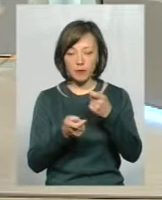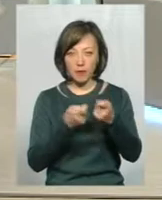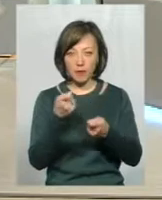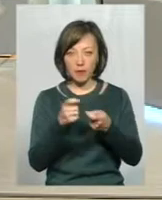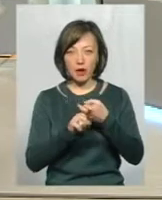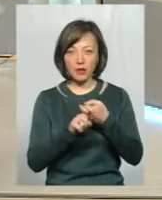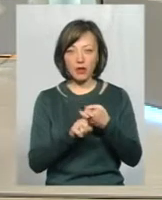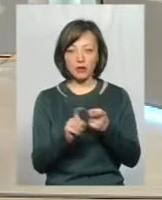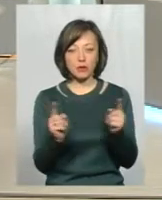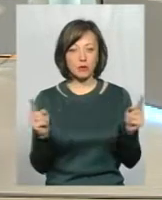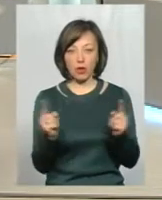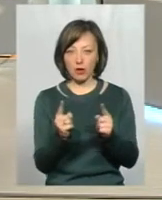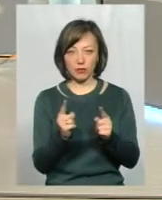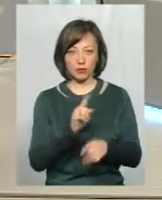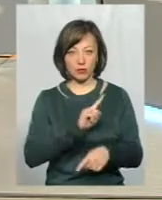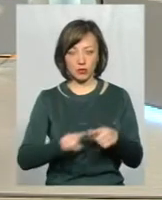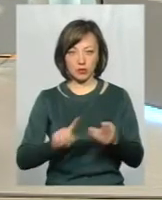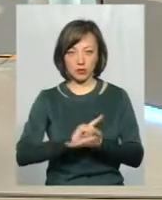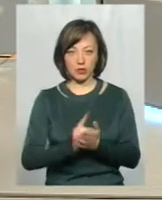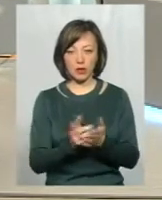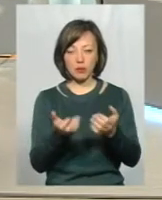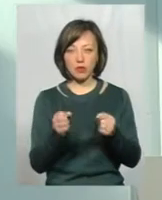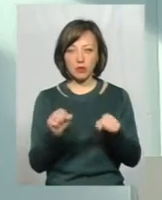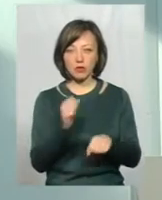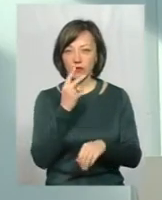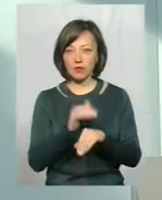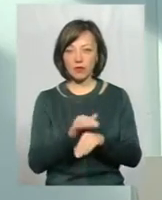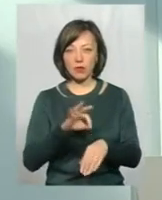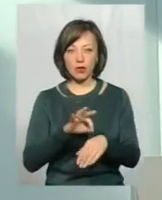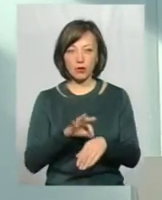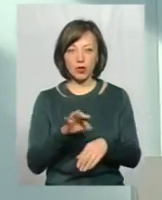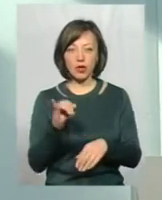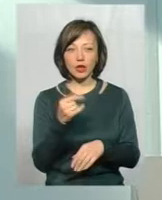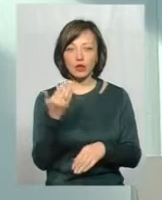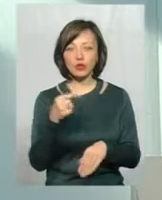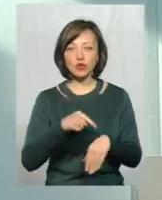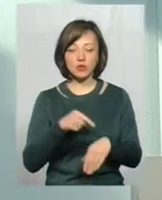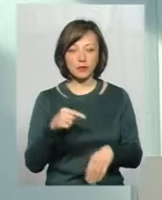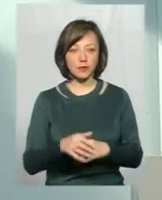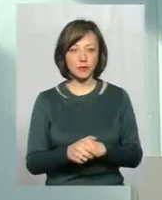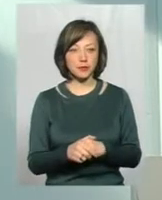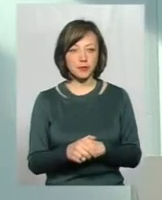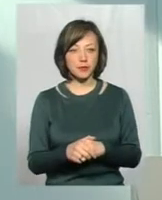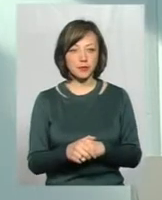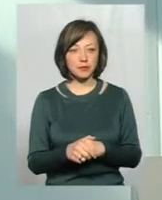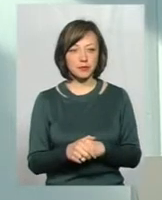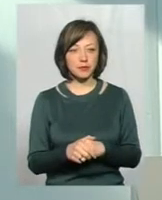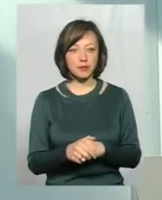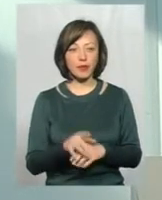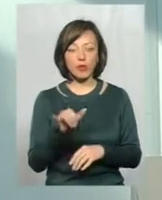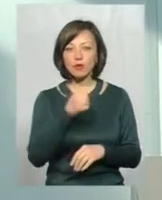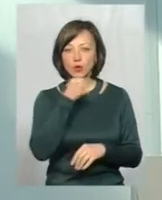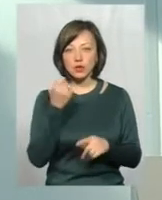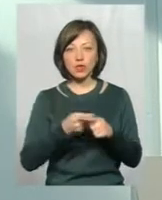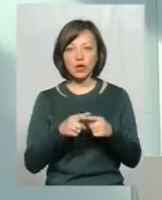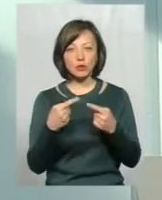за дуже ограничений промежуток времени. Що на прийомі можна виявити больного і навіть його чувствітельність цих мекобактерій. Тому у взрослых –